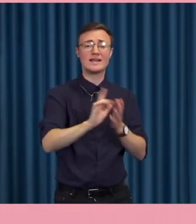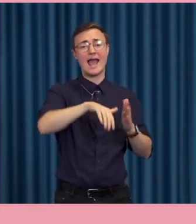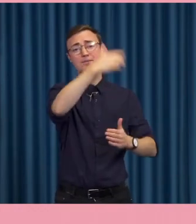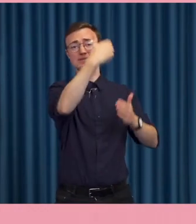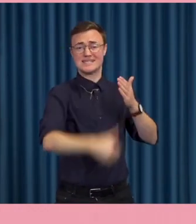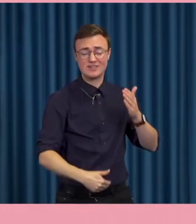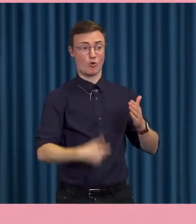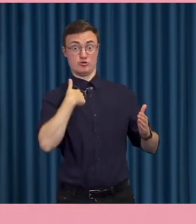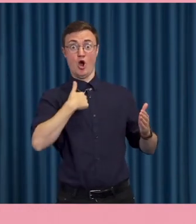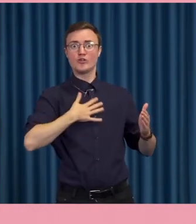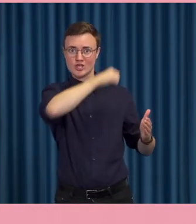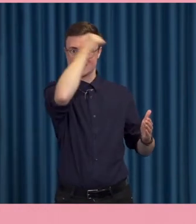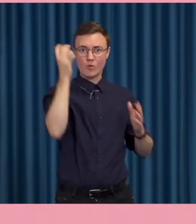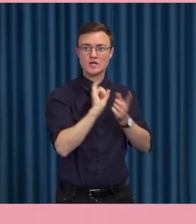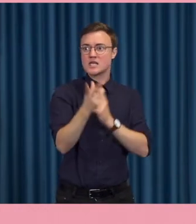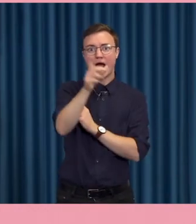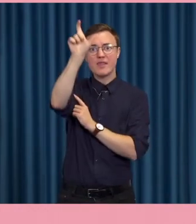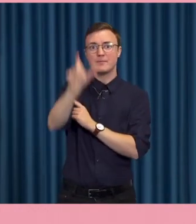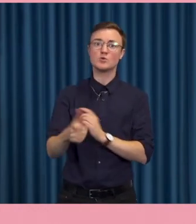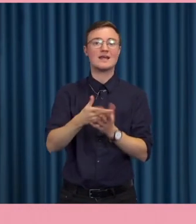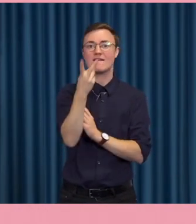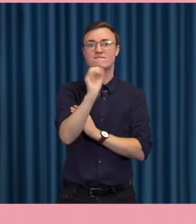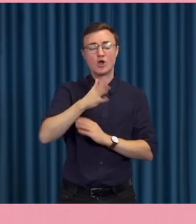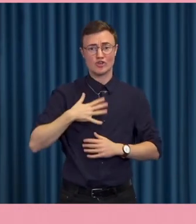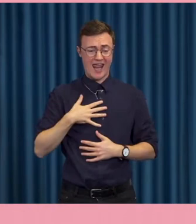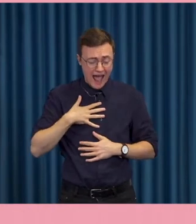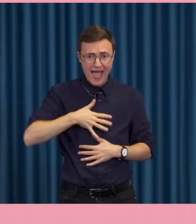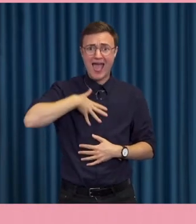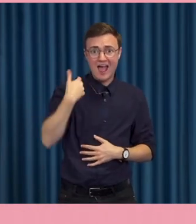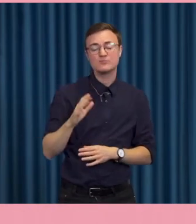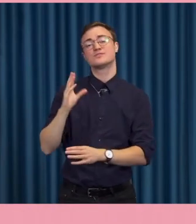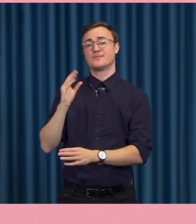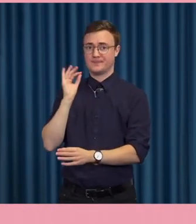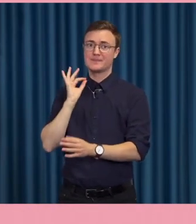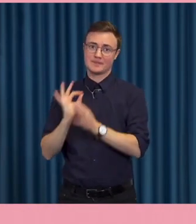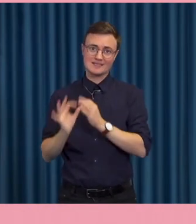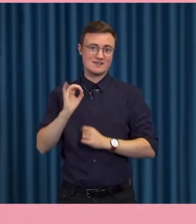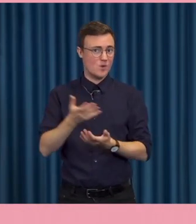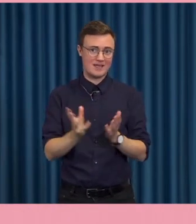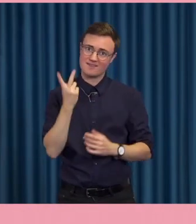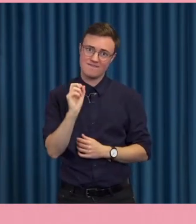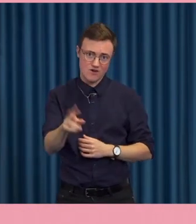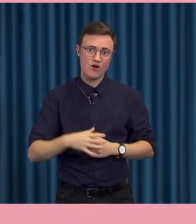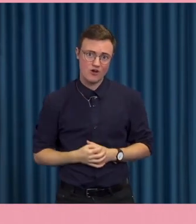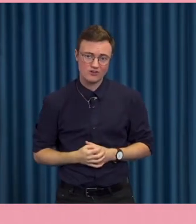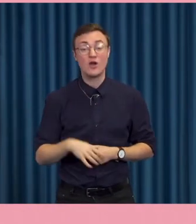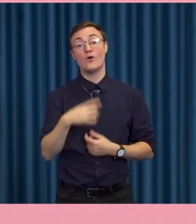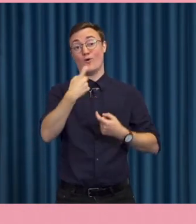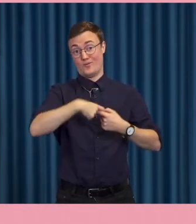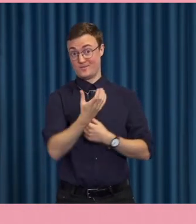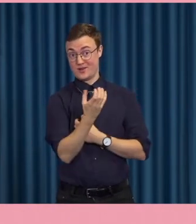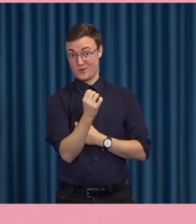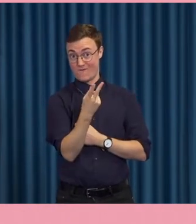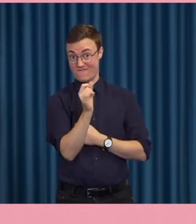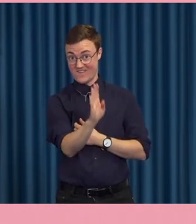jättesteg för någon annan för mer ovan och här är ju också den dels just de här covid de